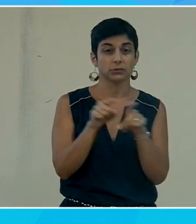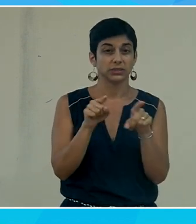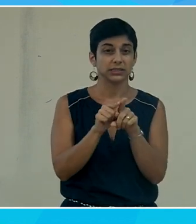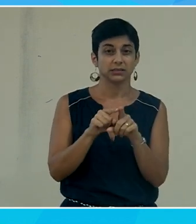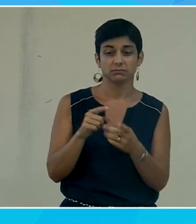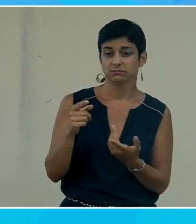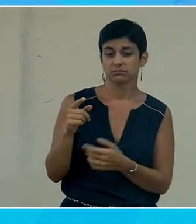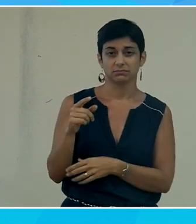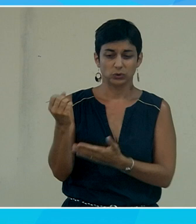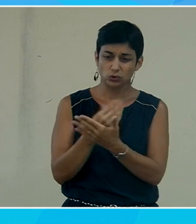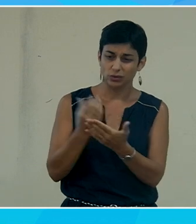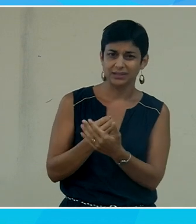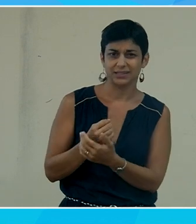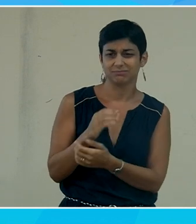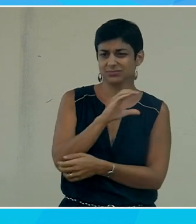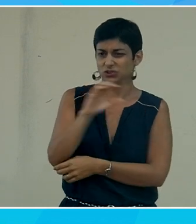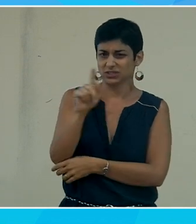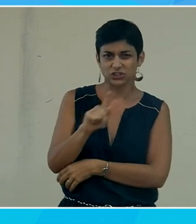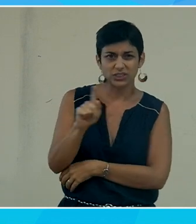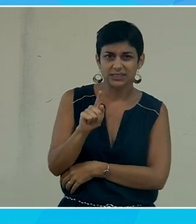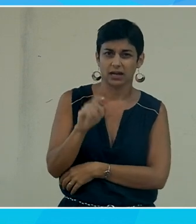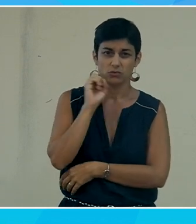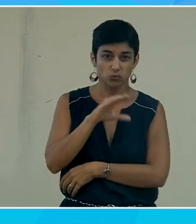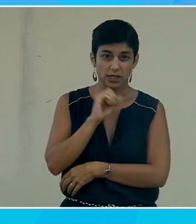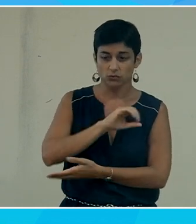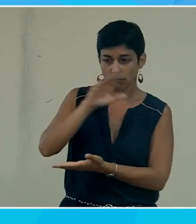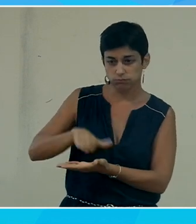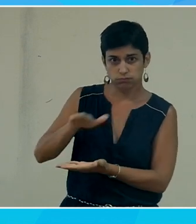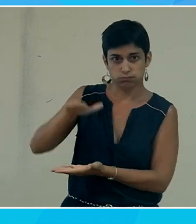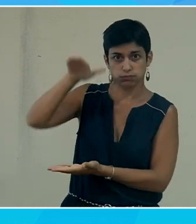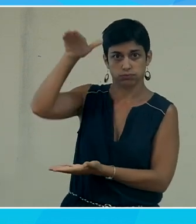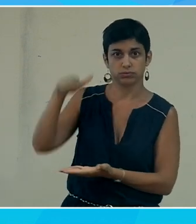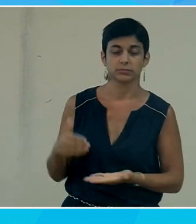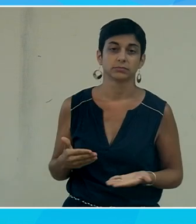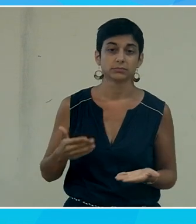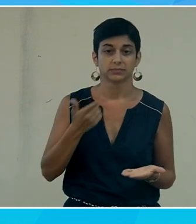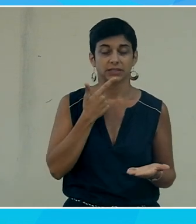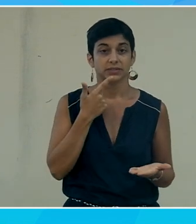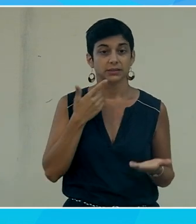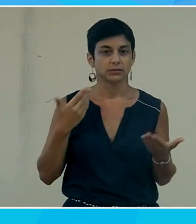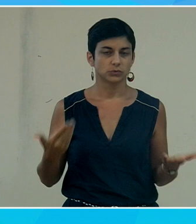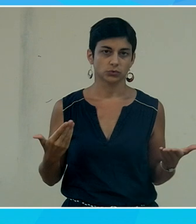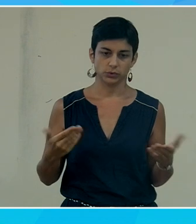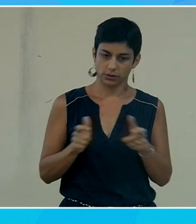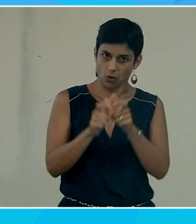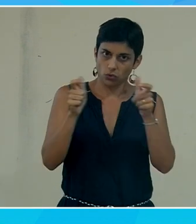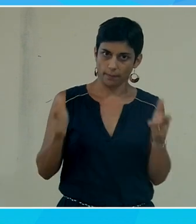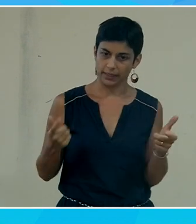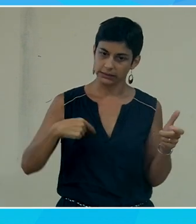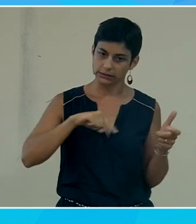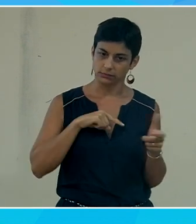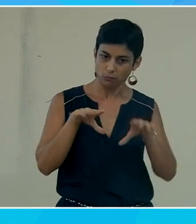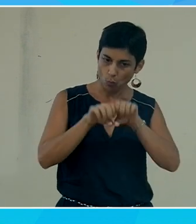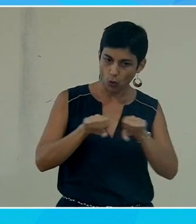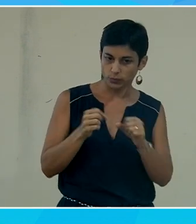gigas de données qui sont déposées chaque jour en fait sur des environnements on est devenu une société qui produit de la donnée